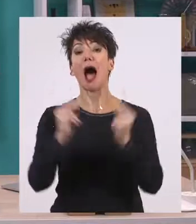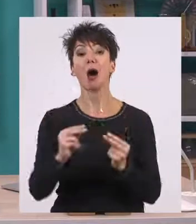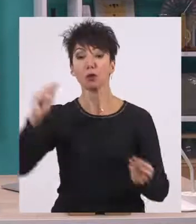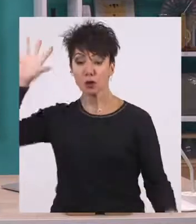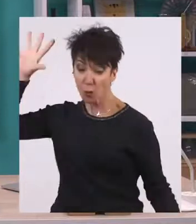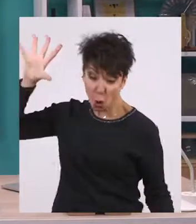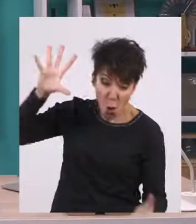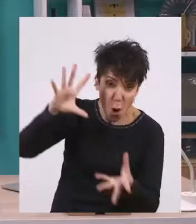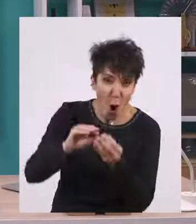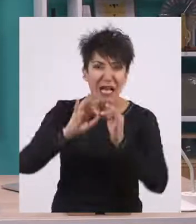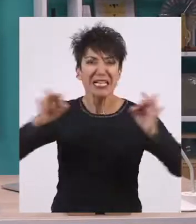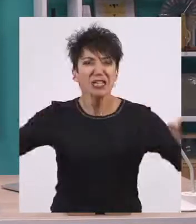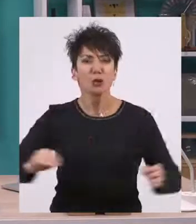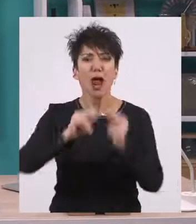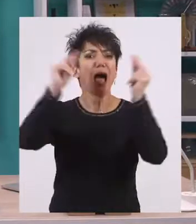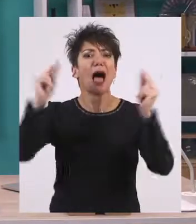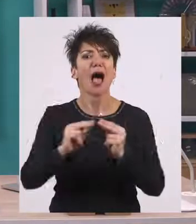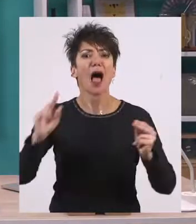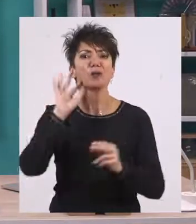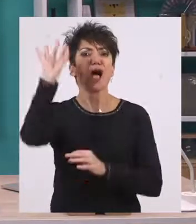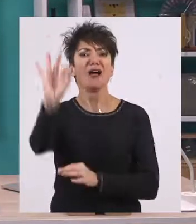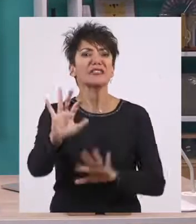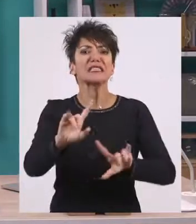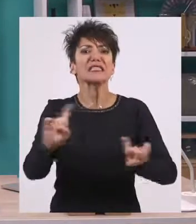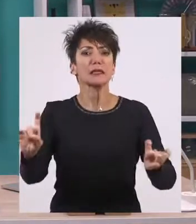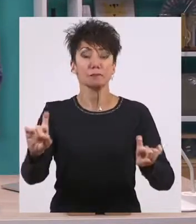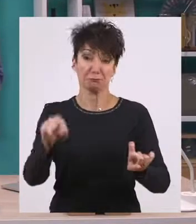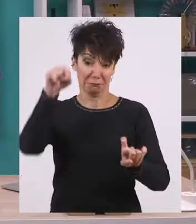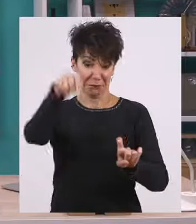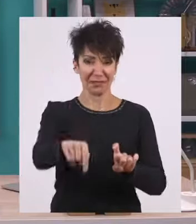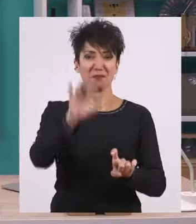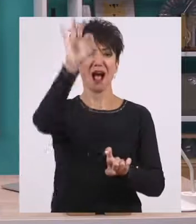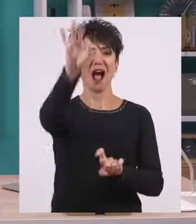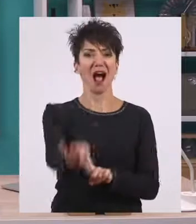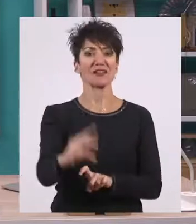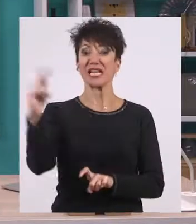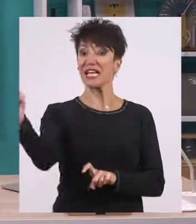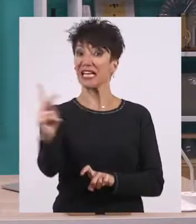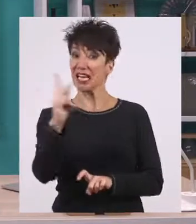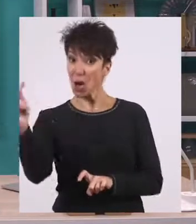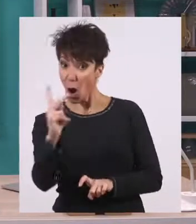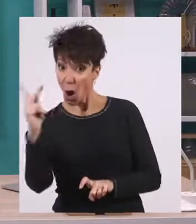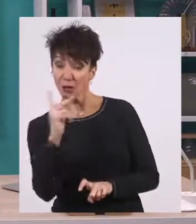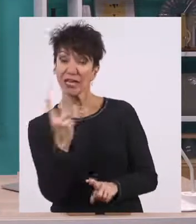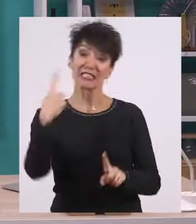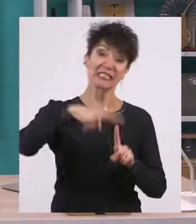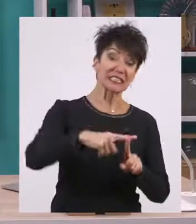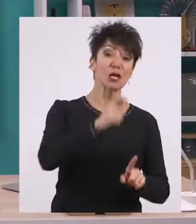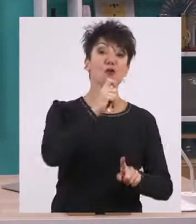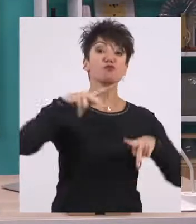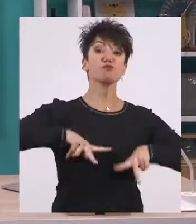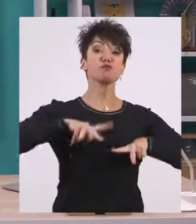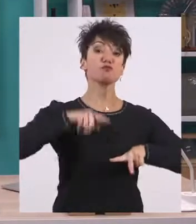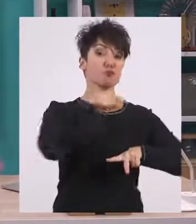ιστορικού γεγονότος που εξετάζουμε. Που σήμερα είναι η κοινωνία και το πολίτευμα της Σπάρτης την αρχαϊκή